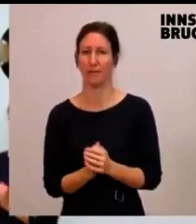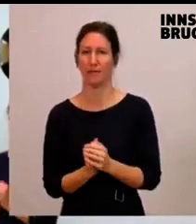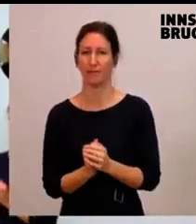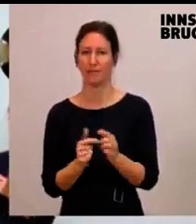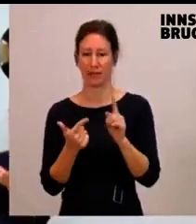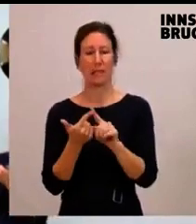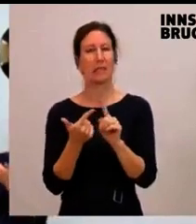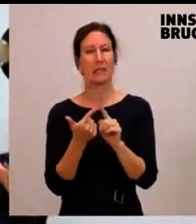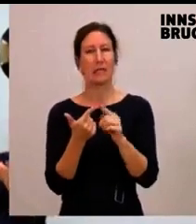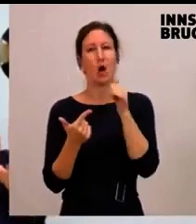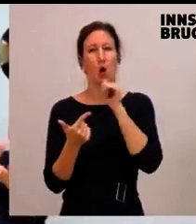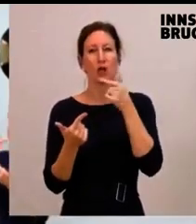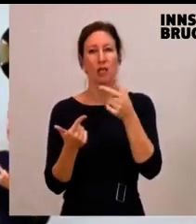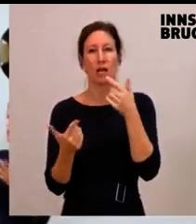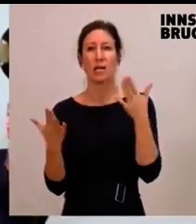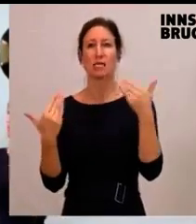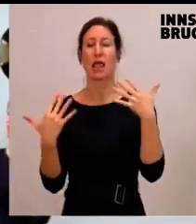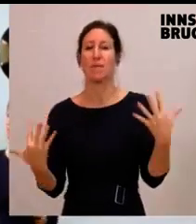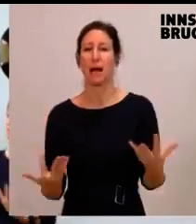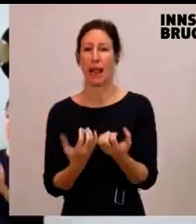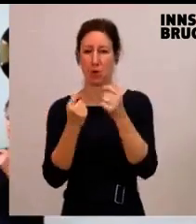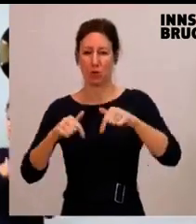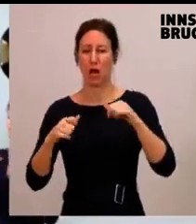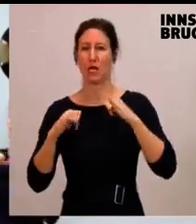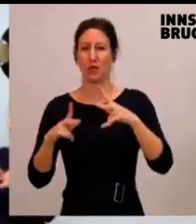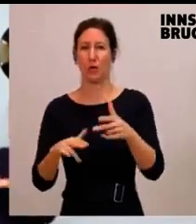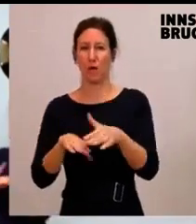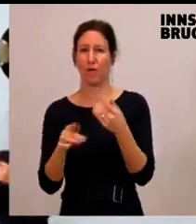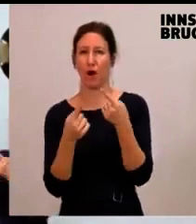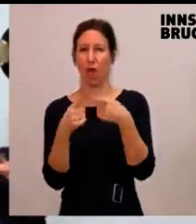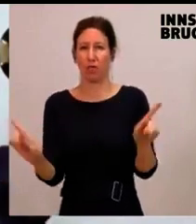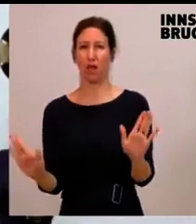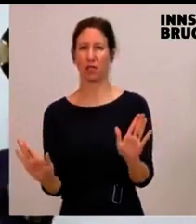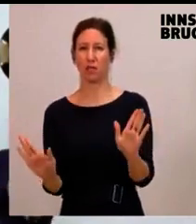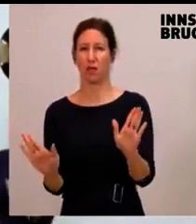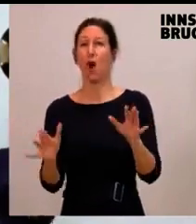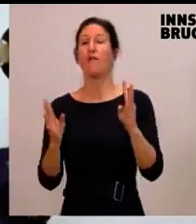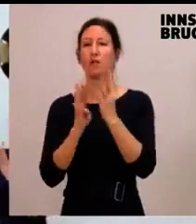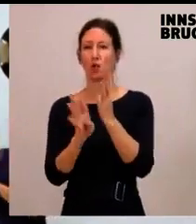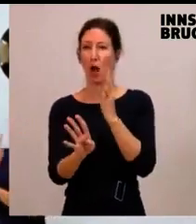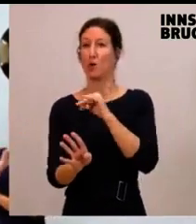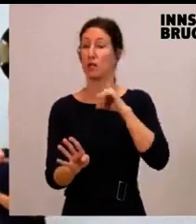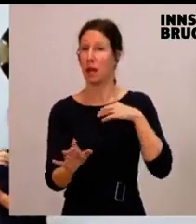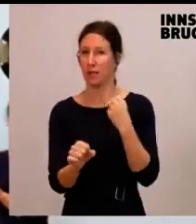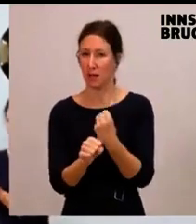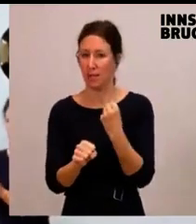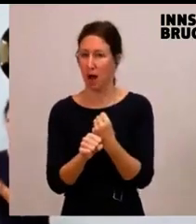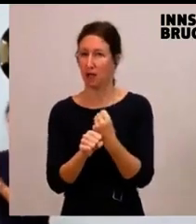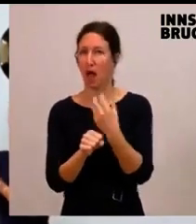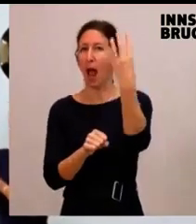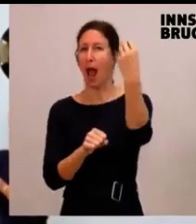wollen das Klima retten. In Innsbruck machen die Grünen das Gegenteil. Durch selbstproduzierten Stau, durch Ampelschaltungen,